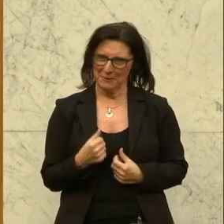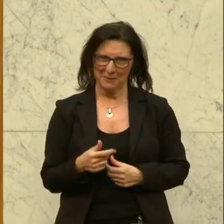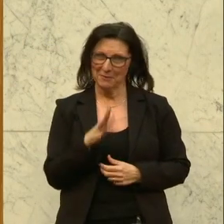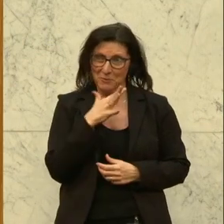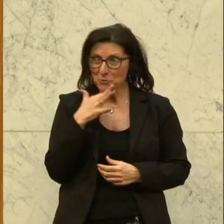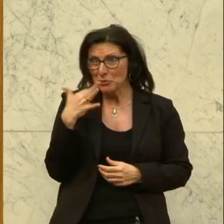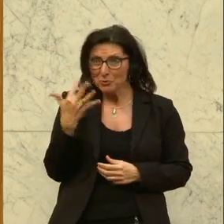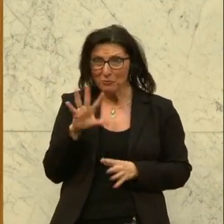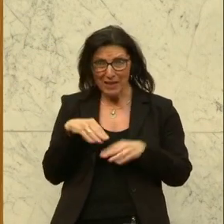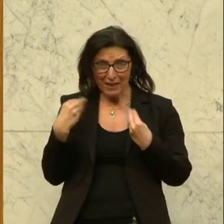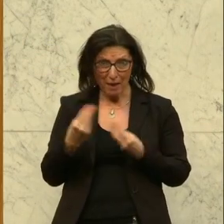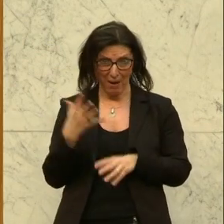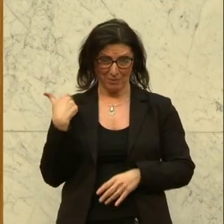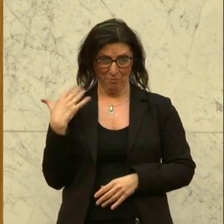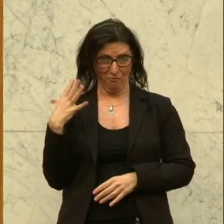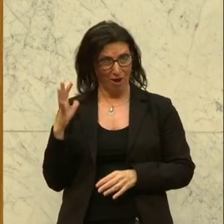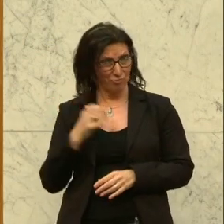so vieles gemeinsam gemeistert haben.